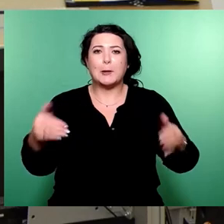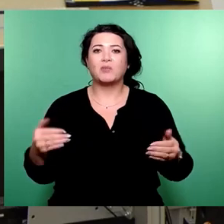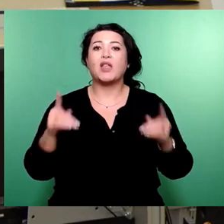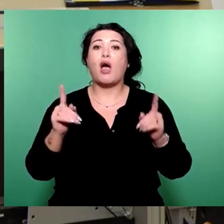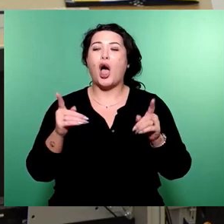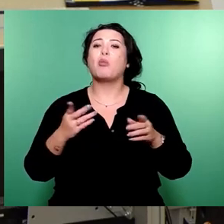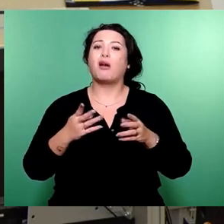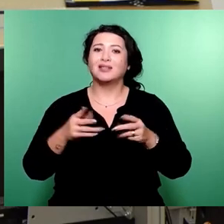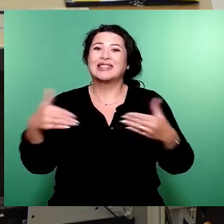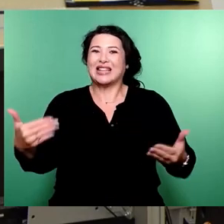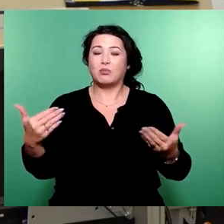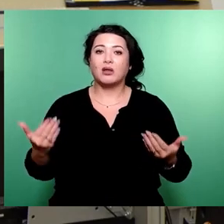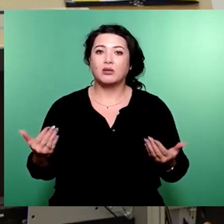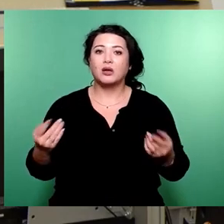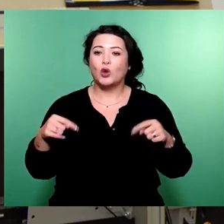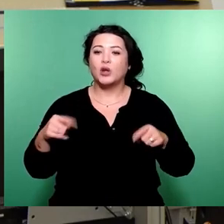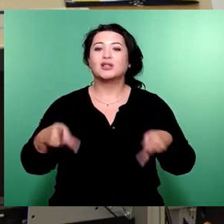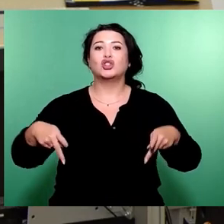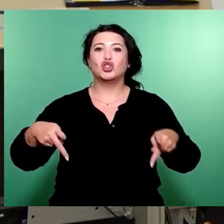Das ist nämlich der allgemeine Gebrauch unserer Straßen.